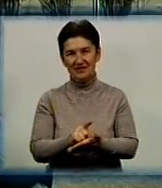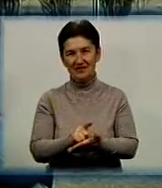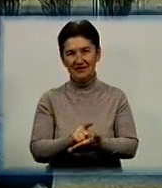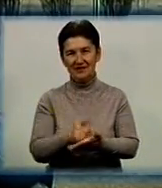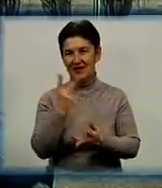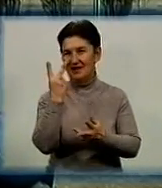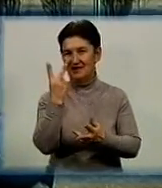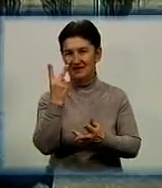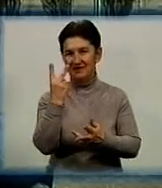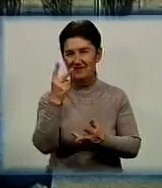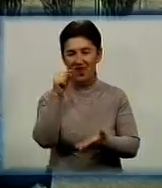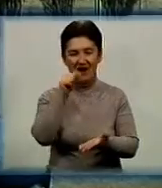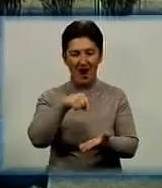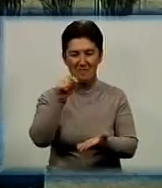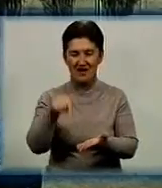дві краплі води.